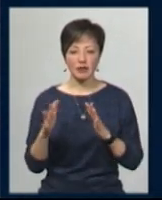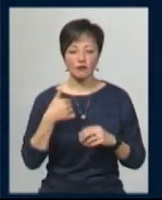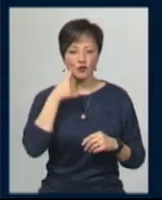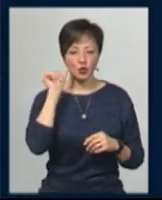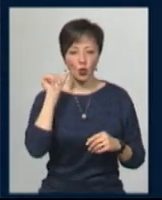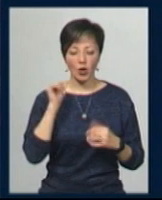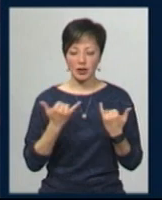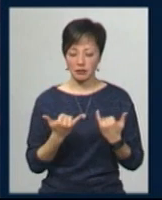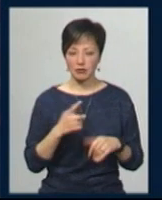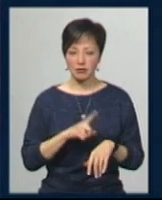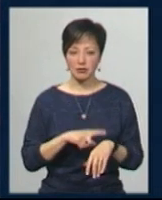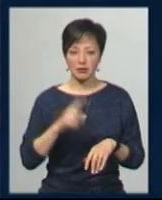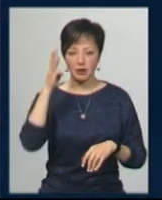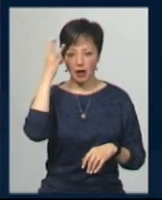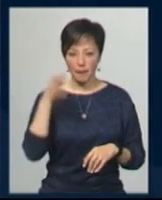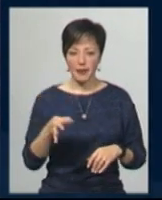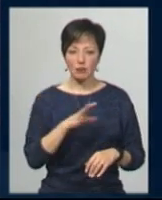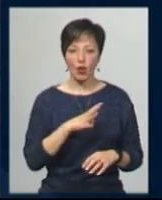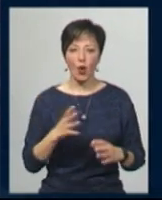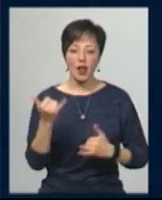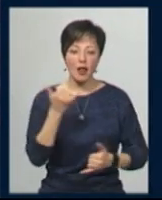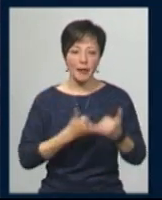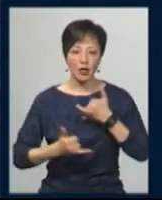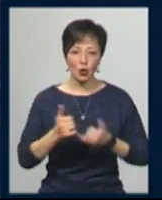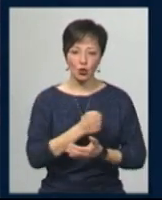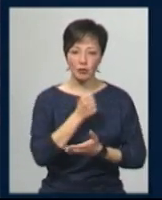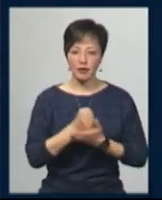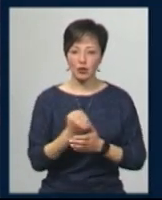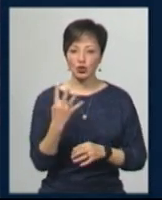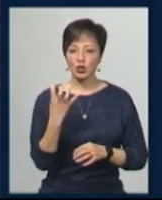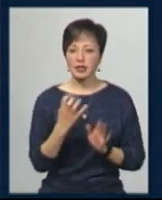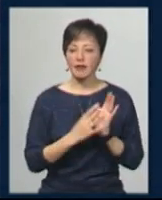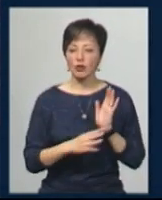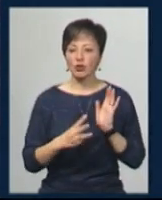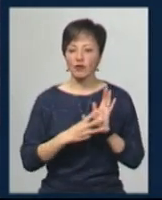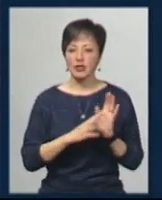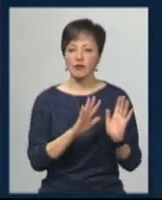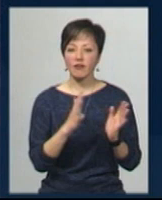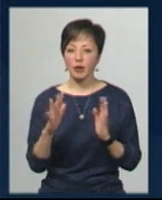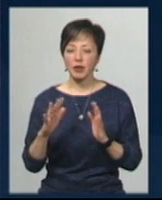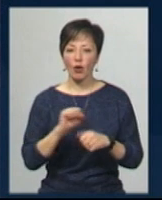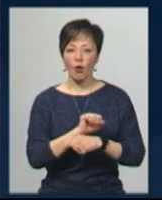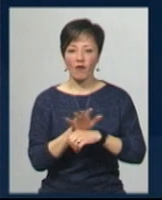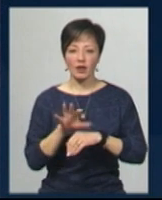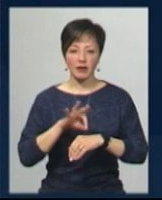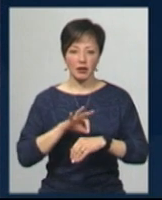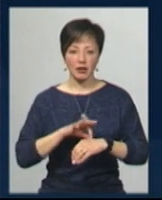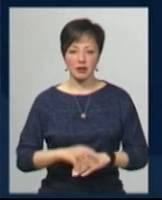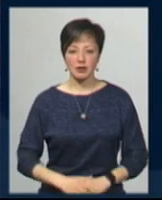вчора станом на цю годину на Хмельниччині було лабораторно підтверджено 498 випадків COVID-19.